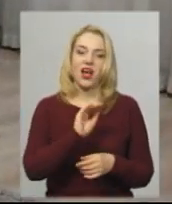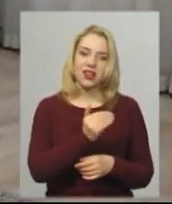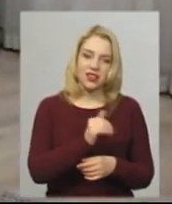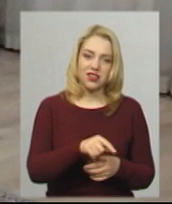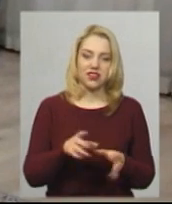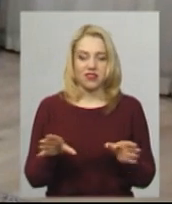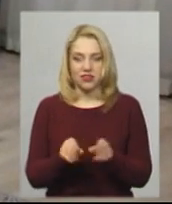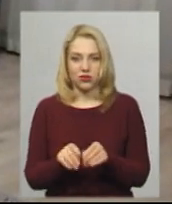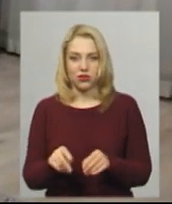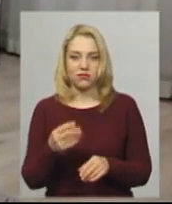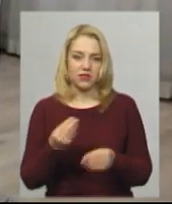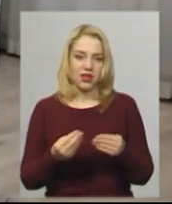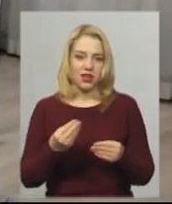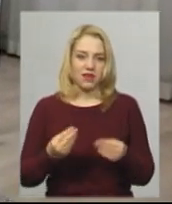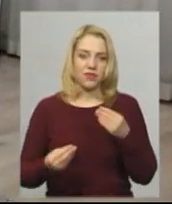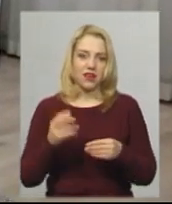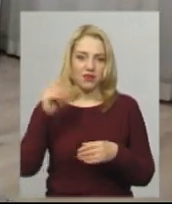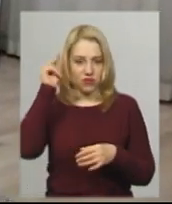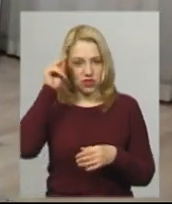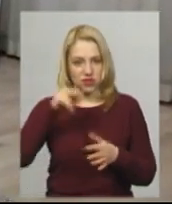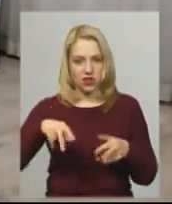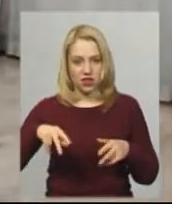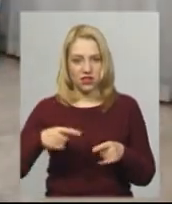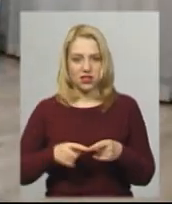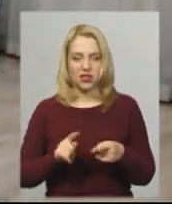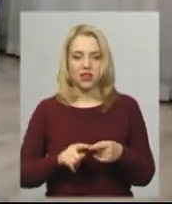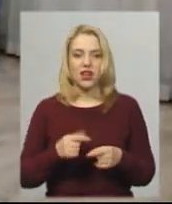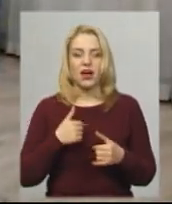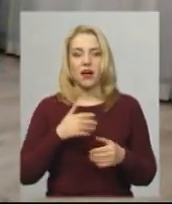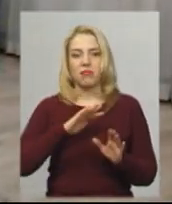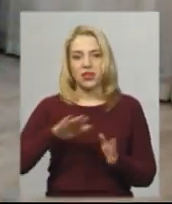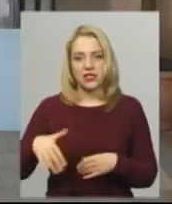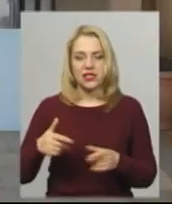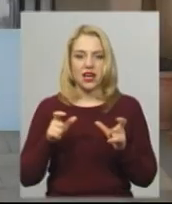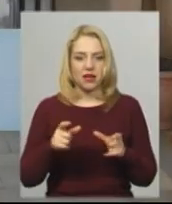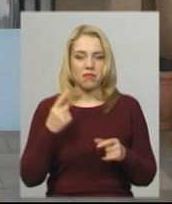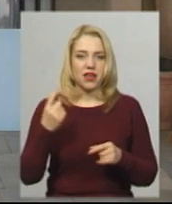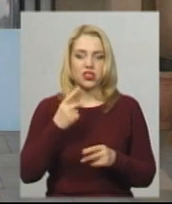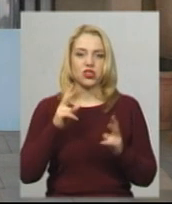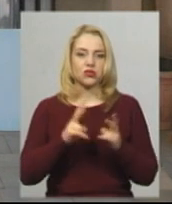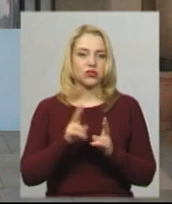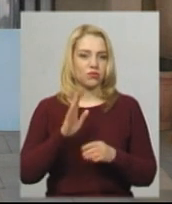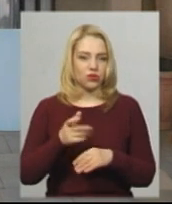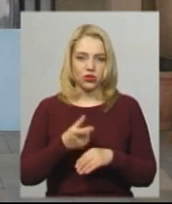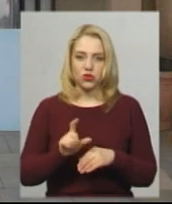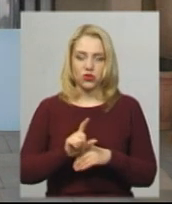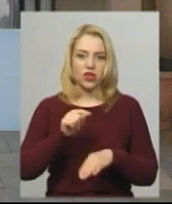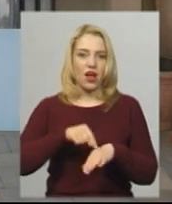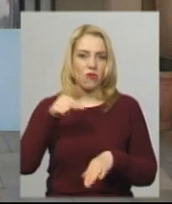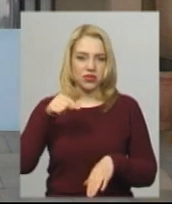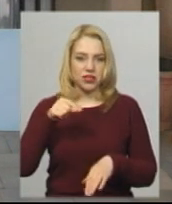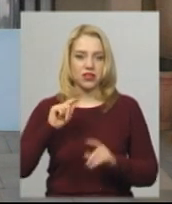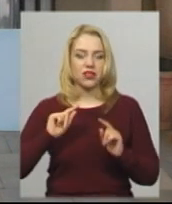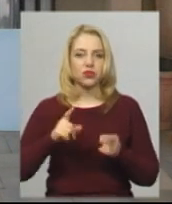Як на мене, це дуже класно для сім'ї, тому що це об'єднує. Після карантину наша перша зустріч, напевно, буде дуже емоційна,